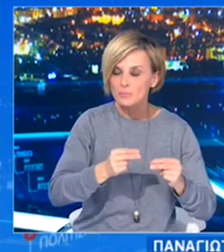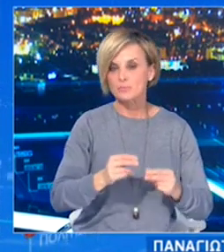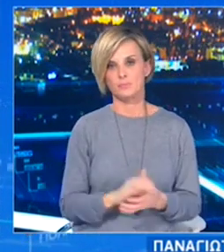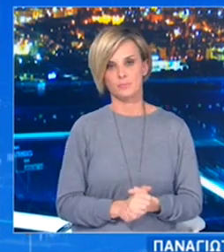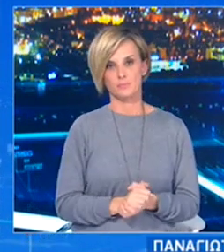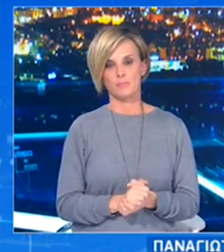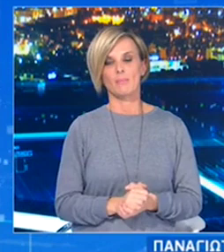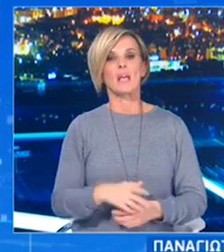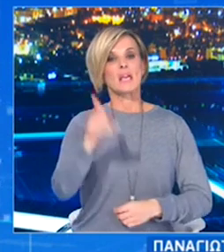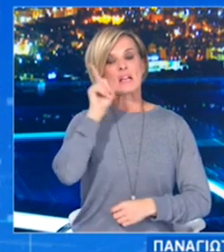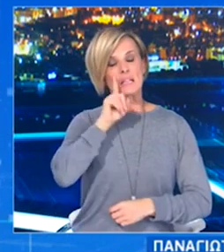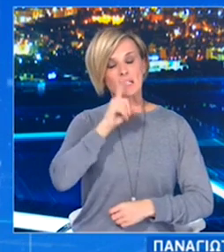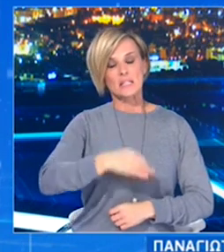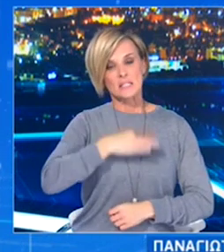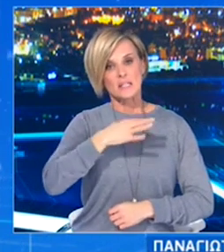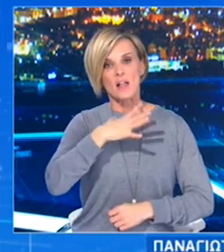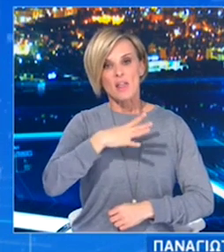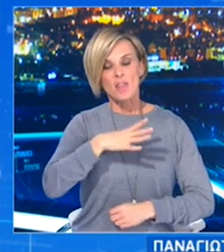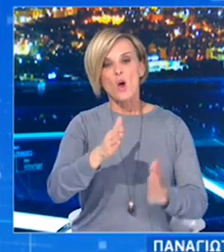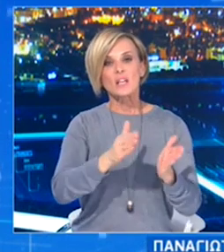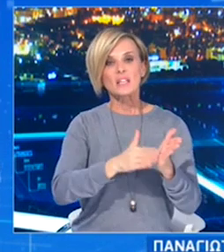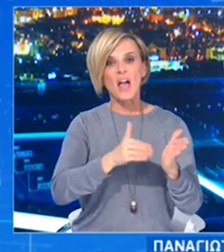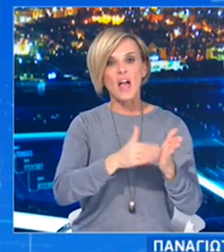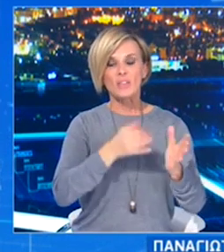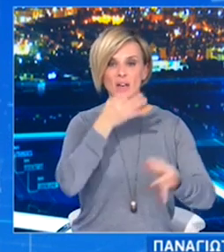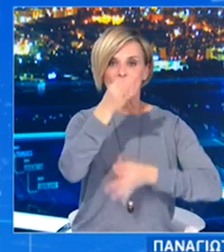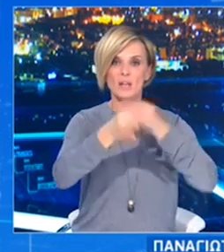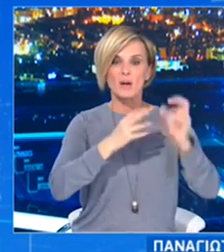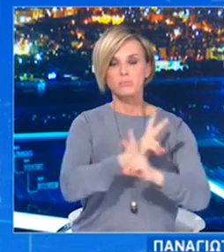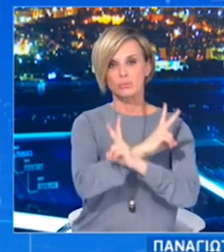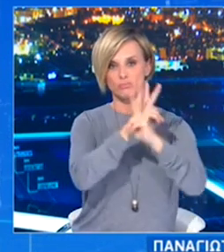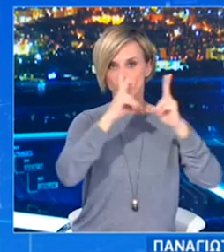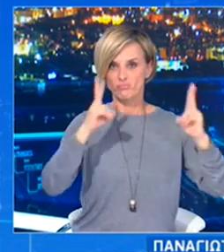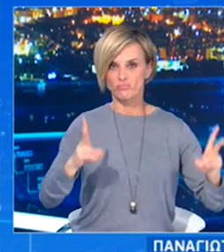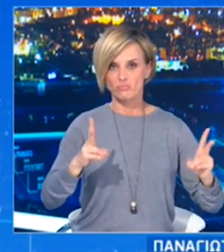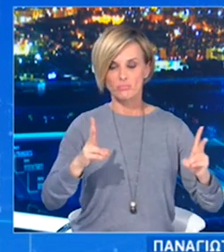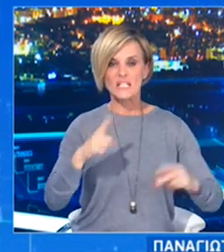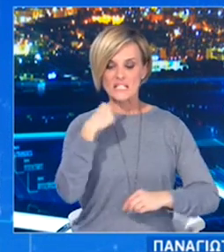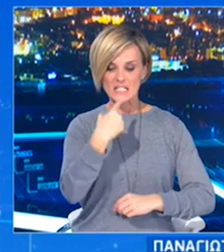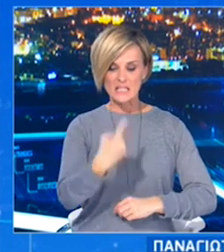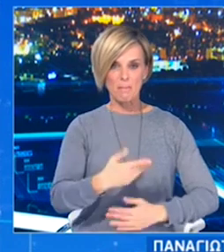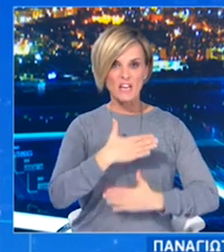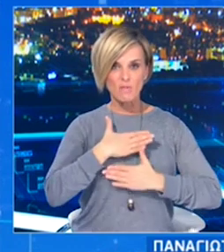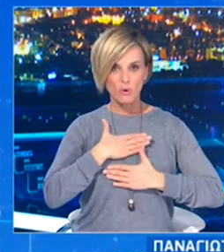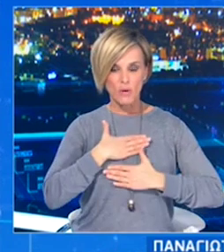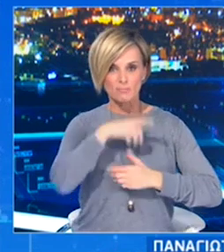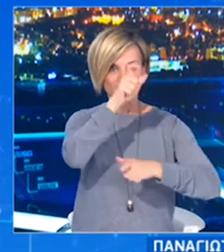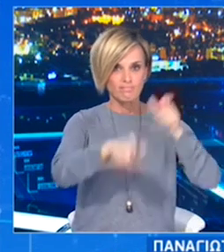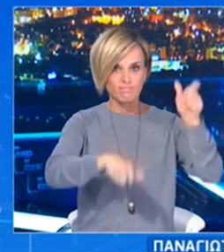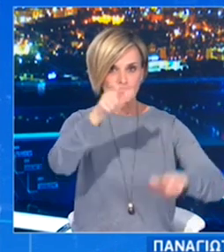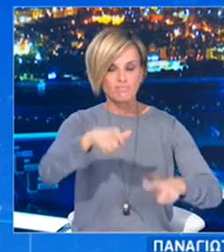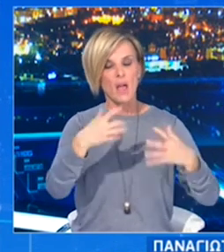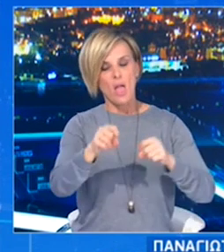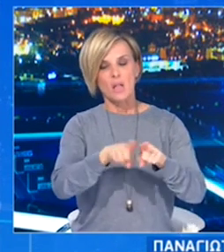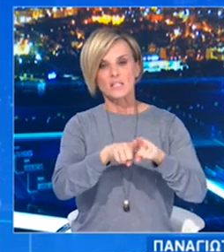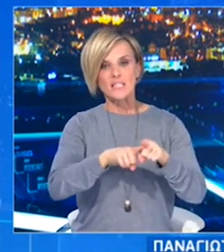κύριοι, θέλουμε να ξεκαθαρίσουμε ότι η συμπεριφορά όλων μας ως προς την τήρηση των κανόνων κατά τη λειτουργία των συγκεκριμένων ανωτέρων επιχειρήσεων, θα